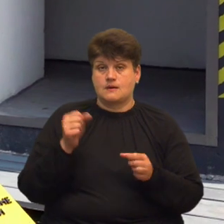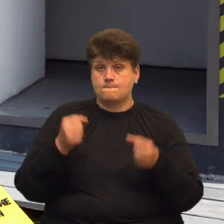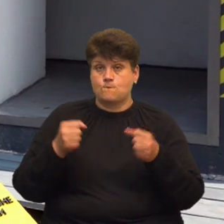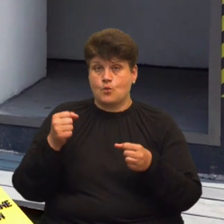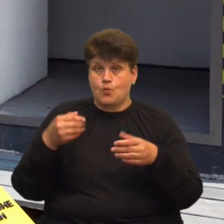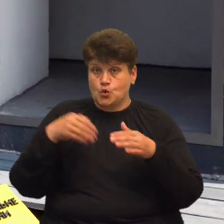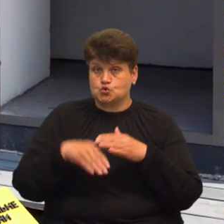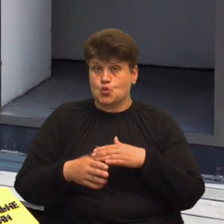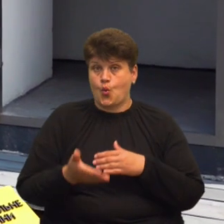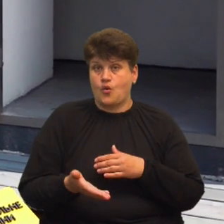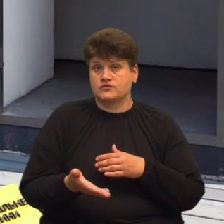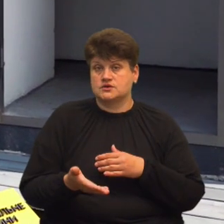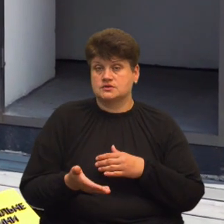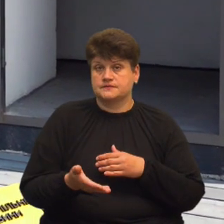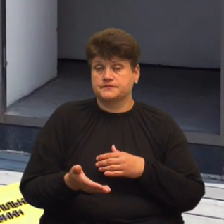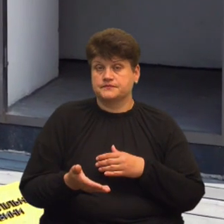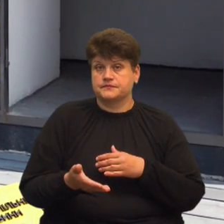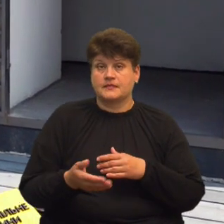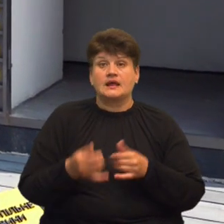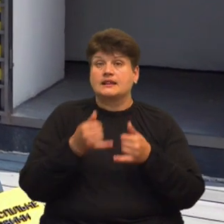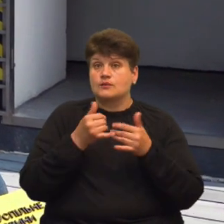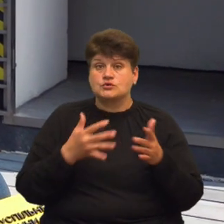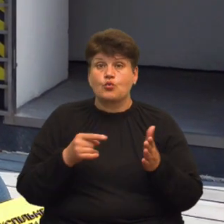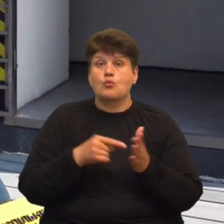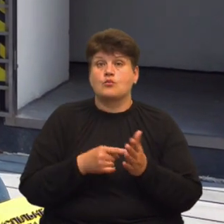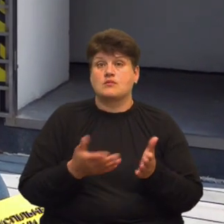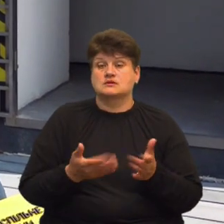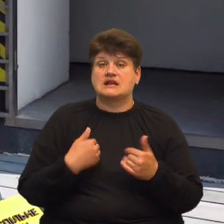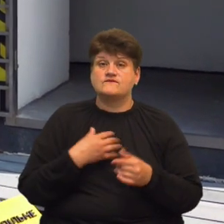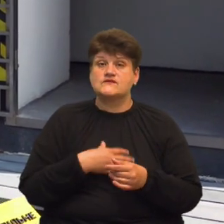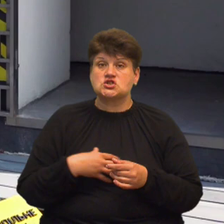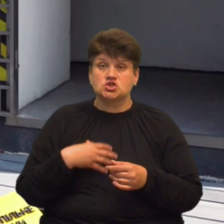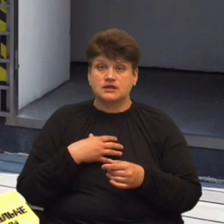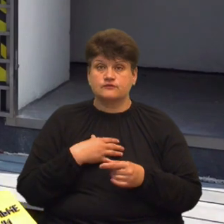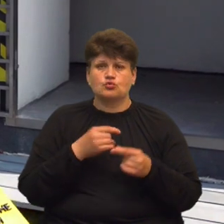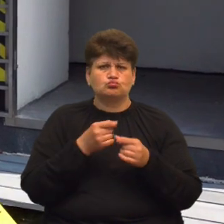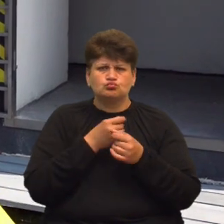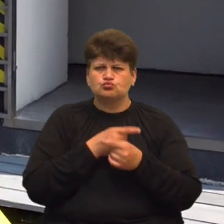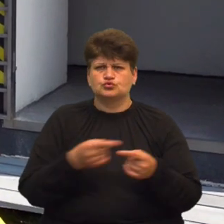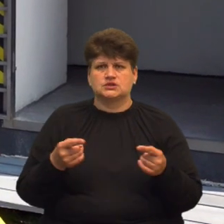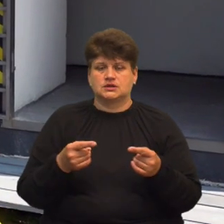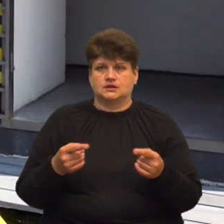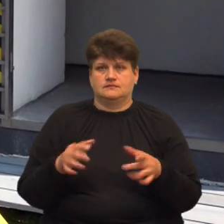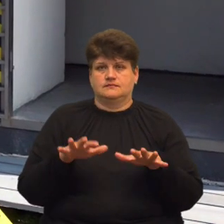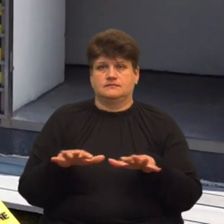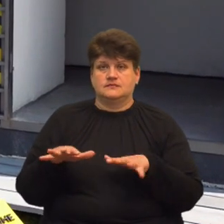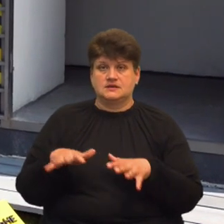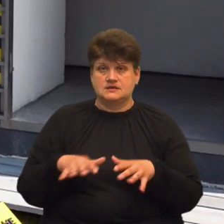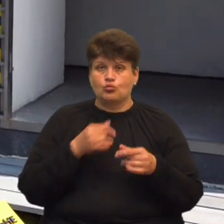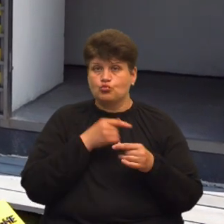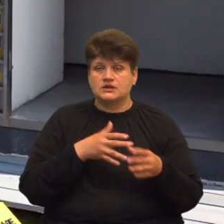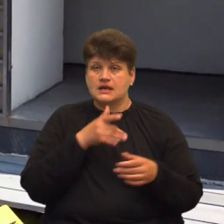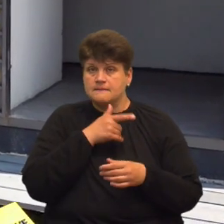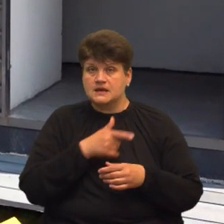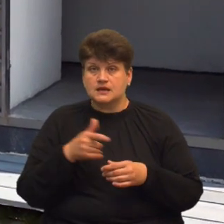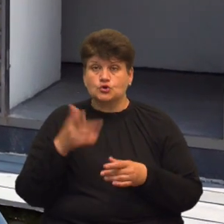чи як сховище, зрештою, і неможливо в нього потрапити. Тому нам важливо, щоб в будь-якій точці міста, в будь-який період часу, при тому,